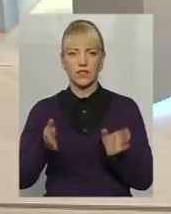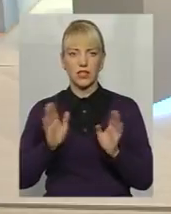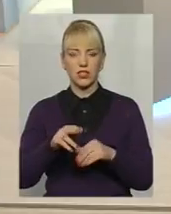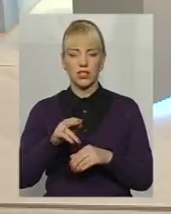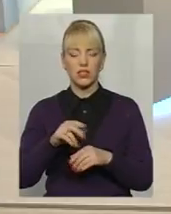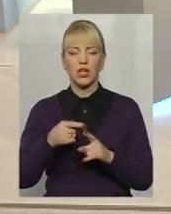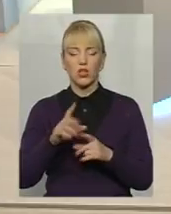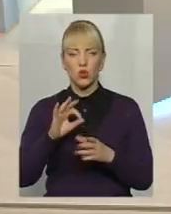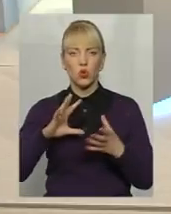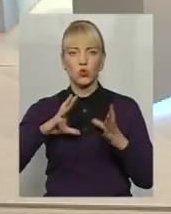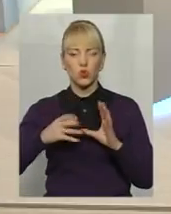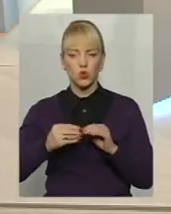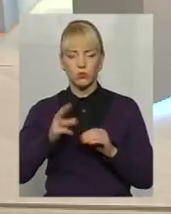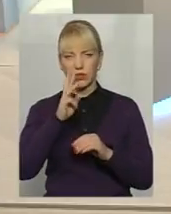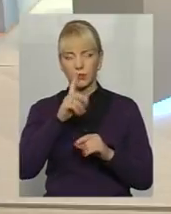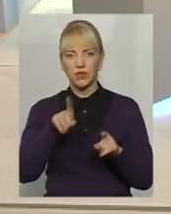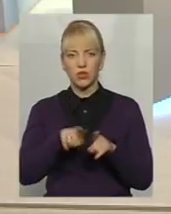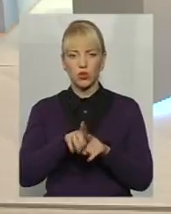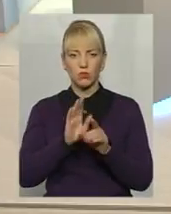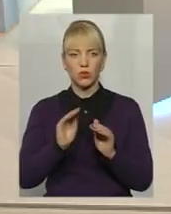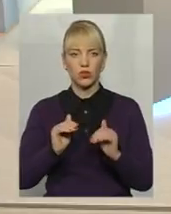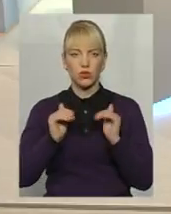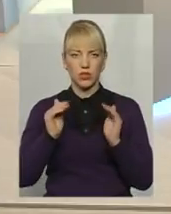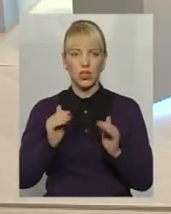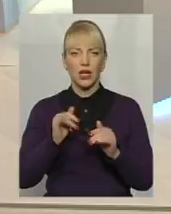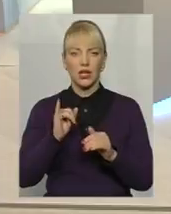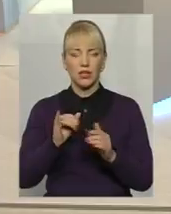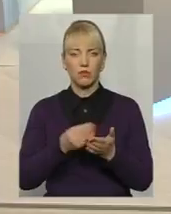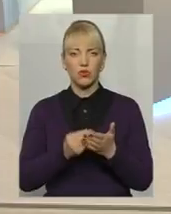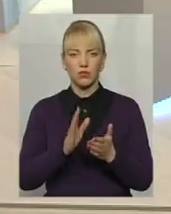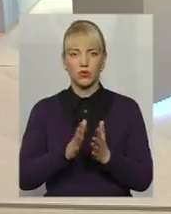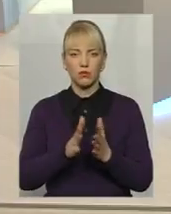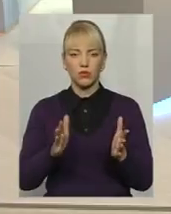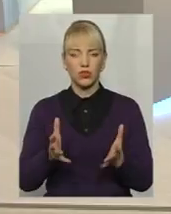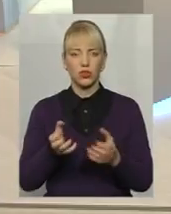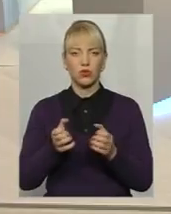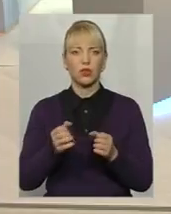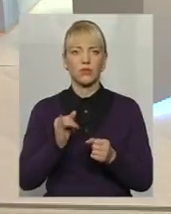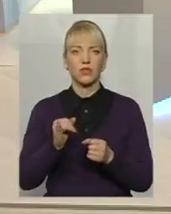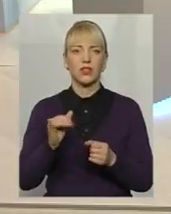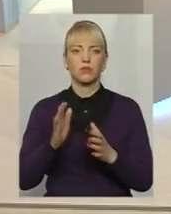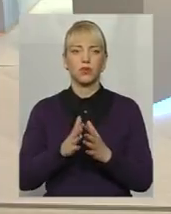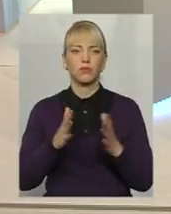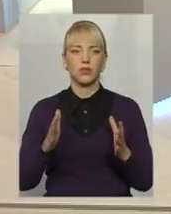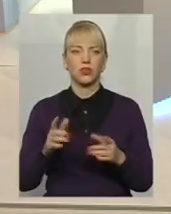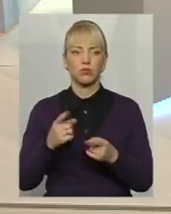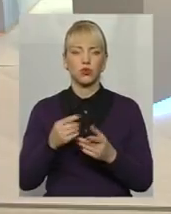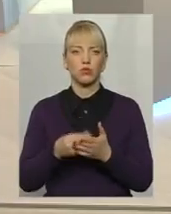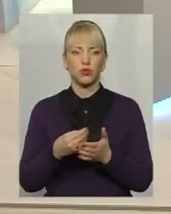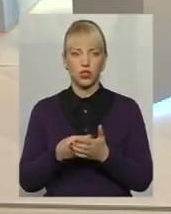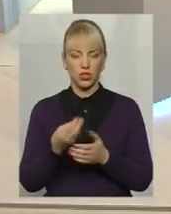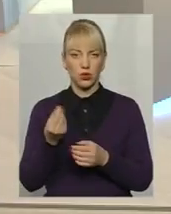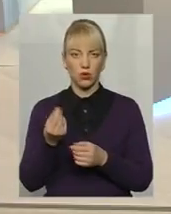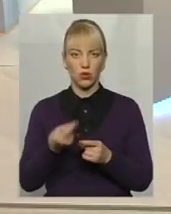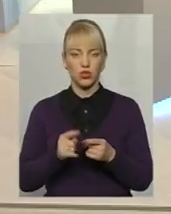але все-таки сума зарплати зросте. І, відповідно, бюджет буде більше отримувати, тому що бюджетні гроші – це